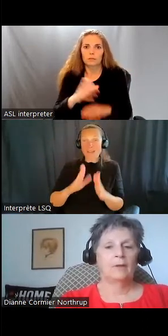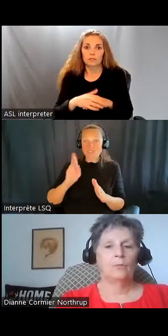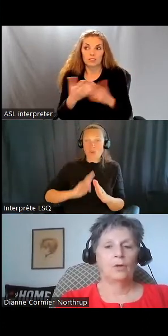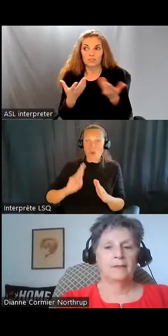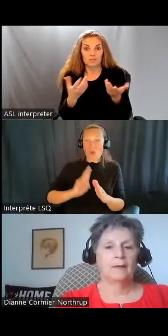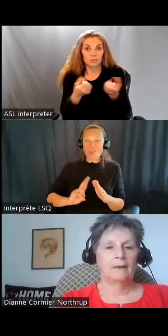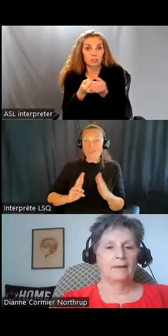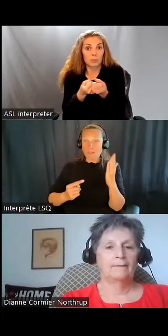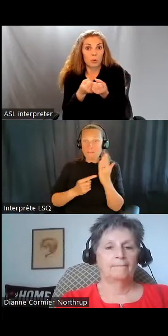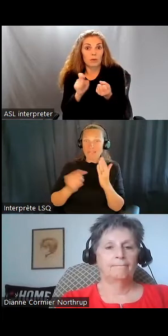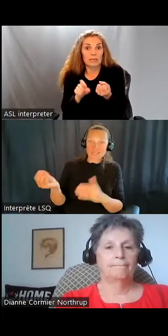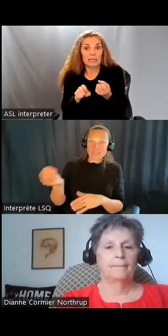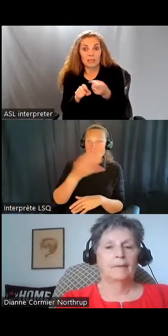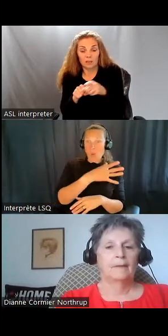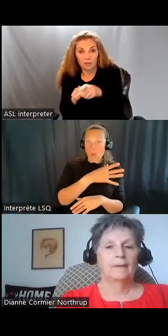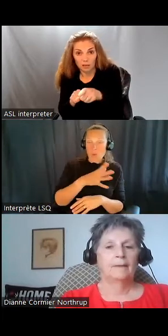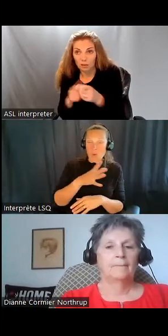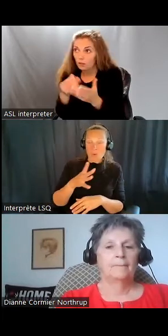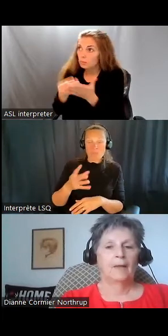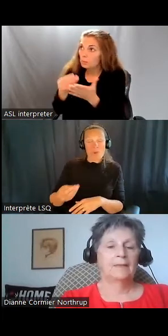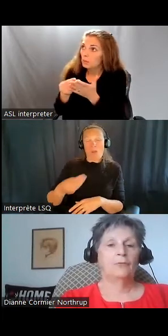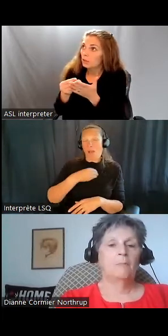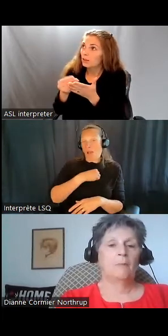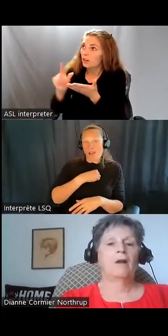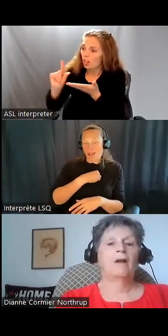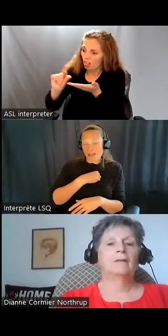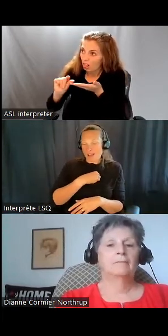parce que le soutien à domicile dont ils avaient besoin a été refusé.